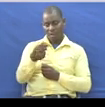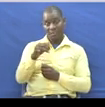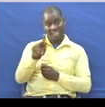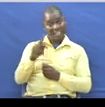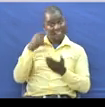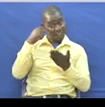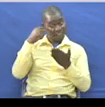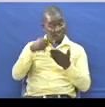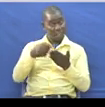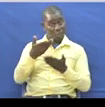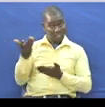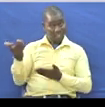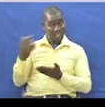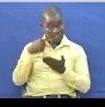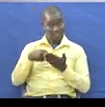hapa